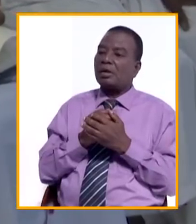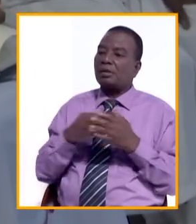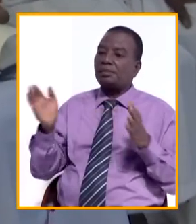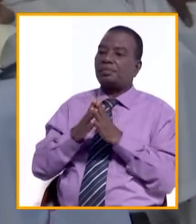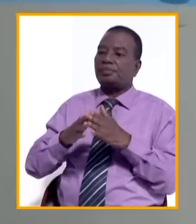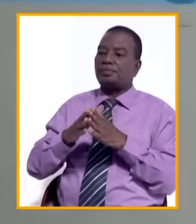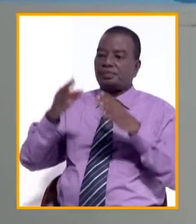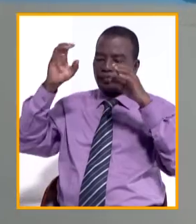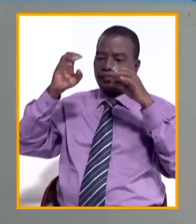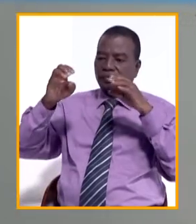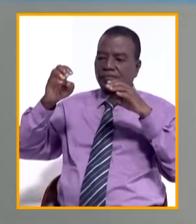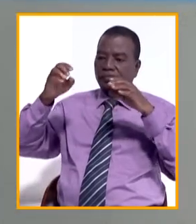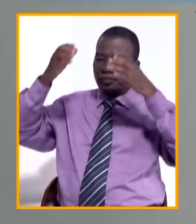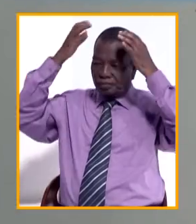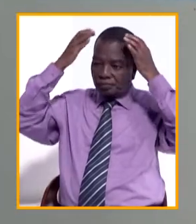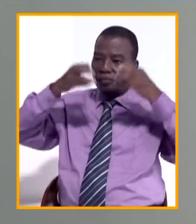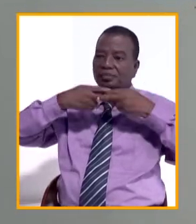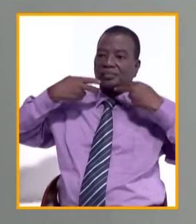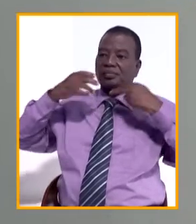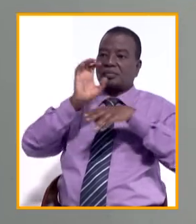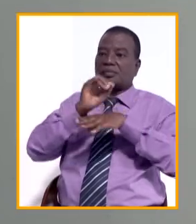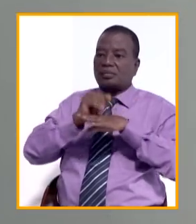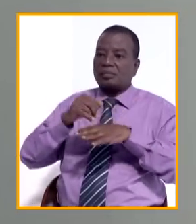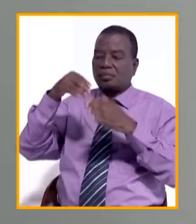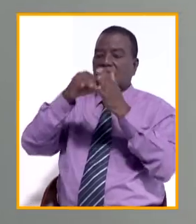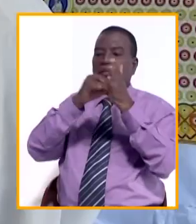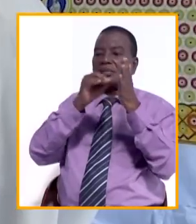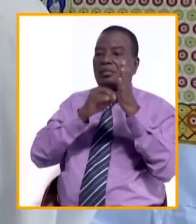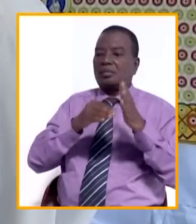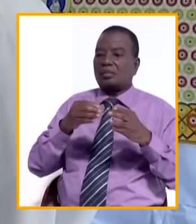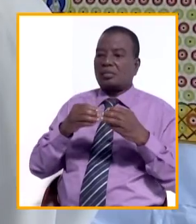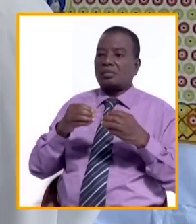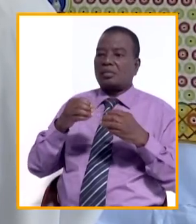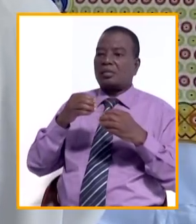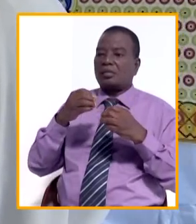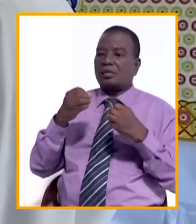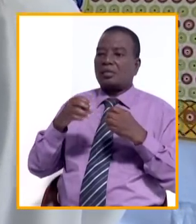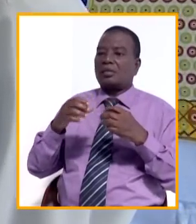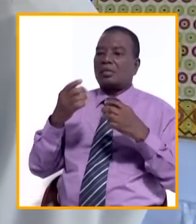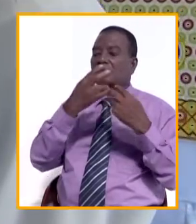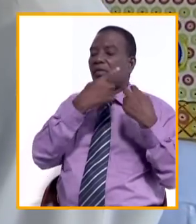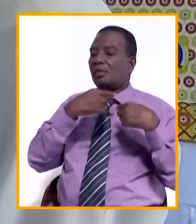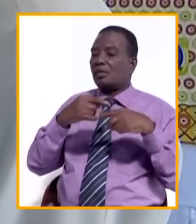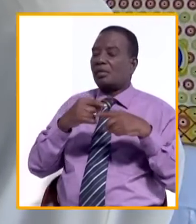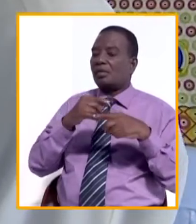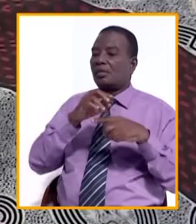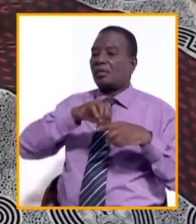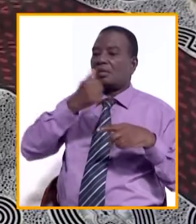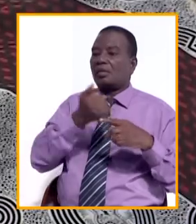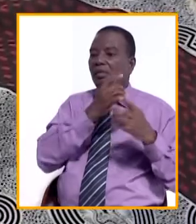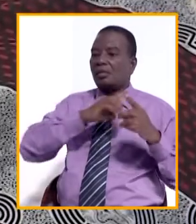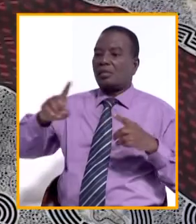de Côte d'Ivoire a enregistré également la présence des élus et cadres puis les guides des autres confessions